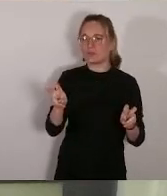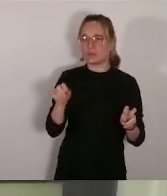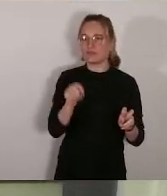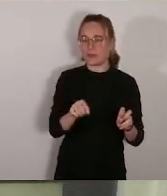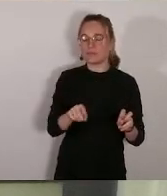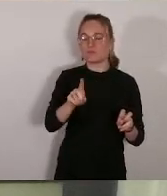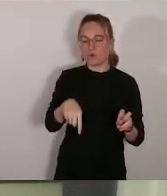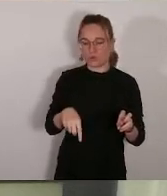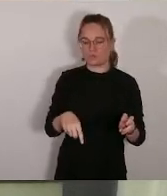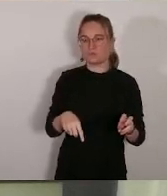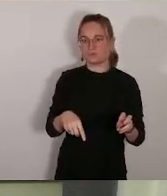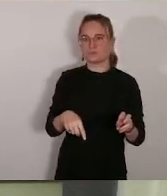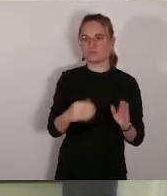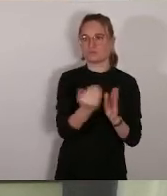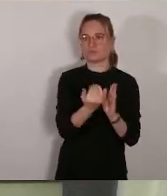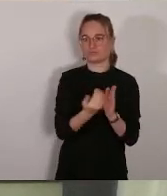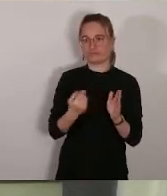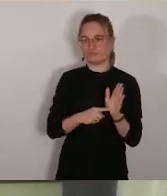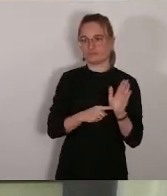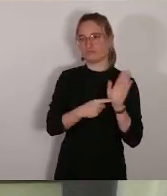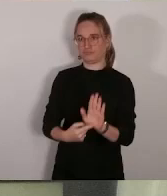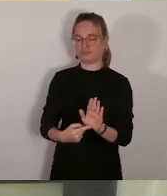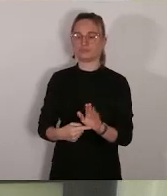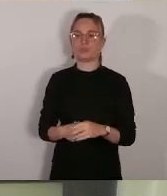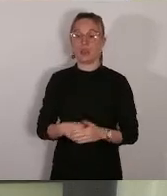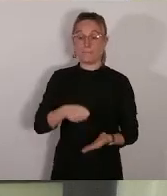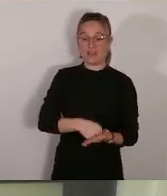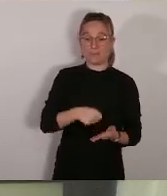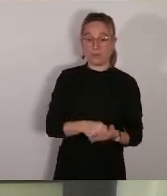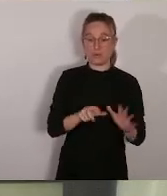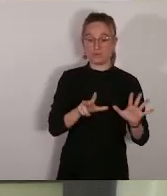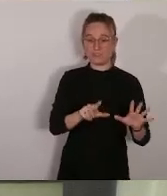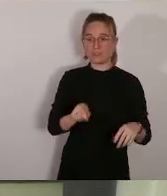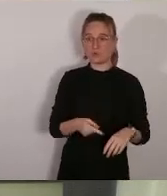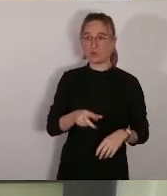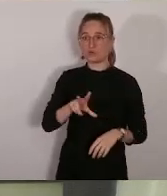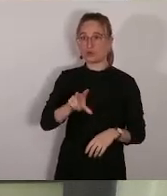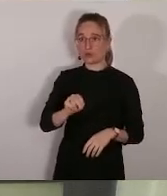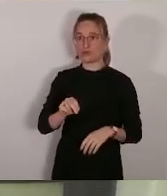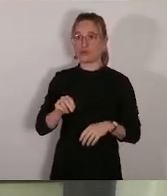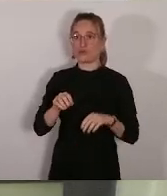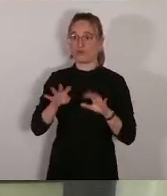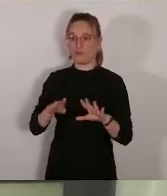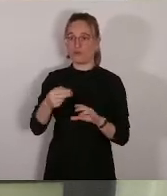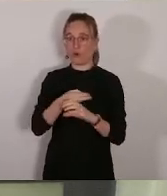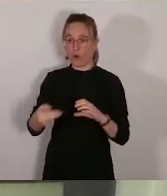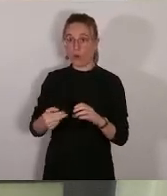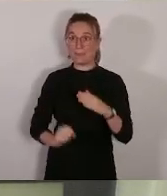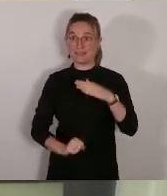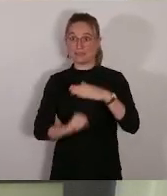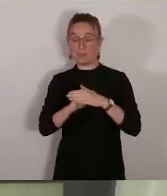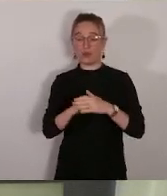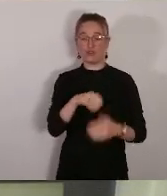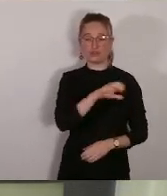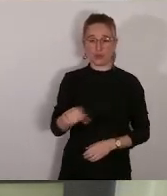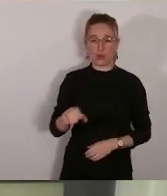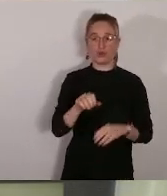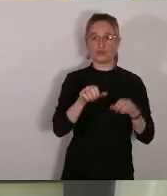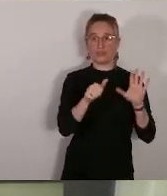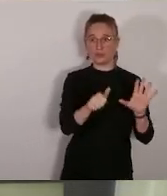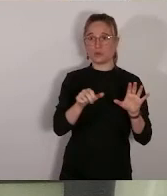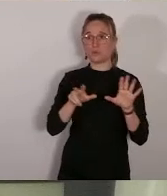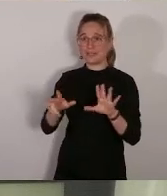,39 euros, et la plus importante, 166 320, c'est pour, par exemple, les locaux de Mars Attaque.